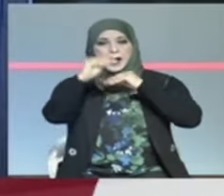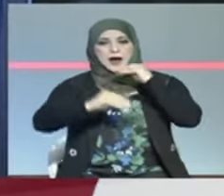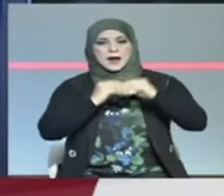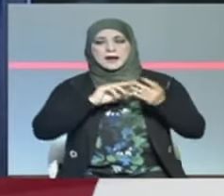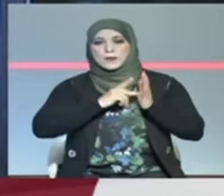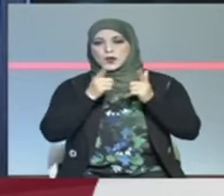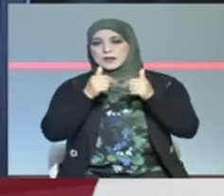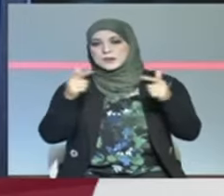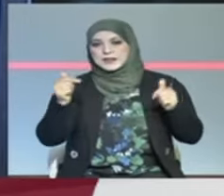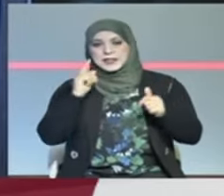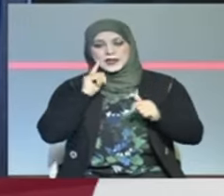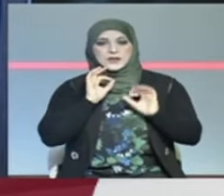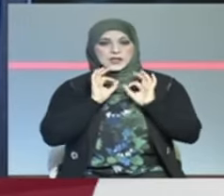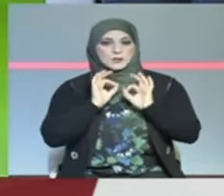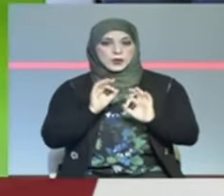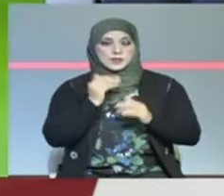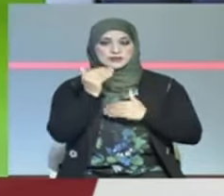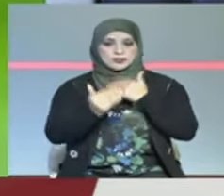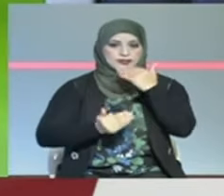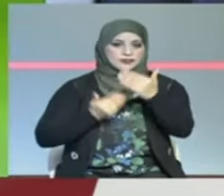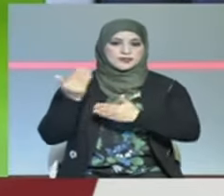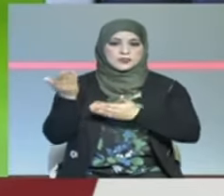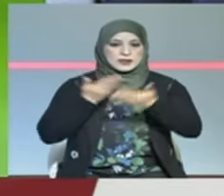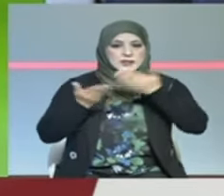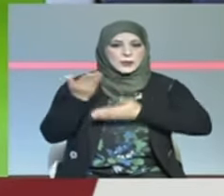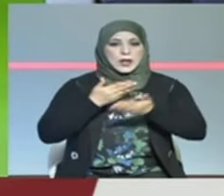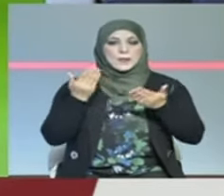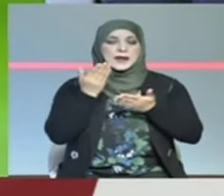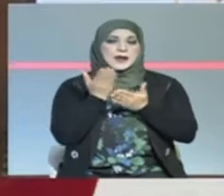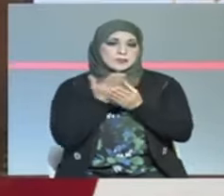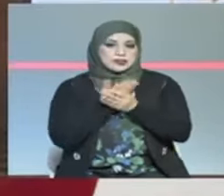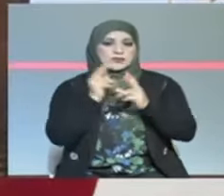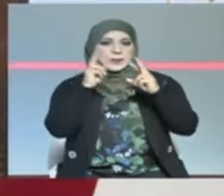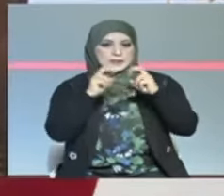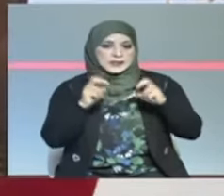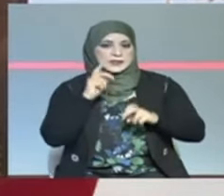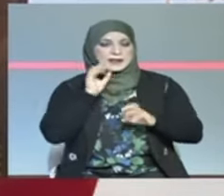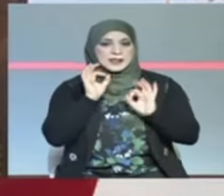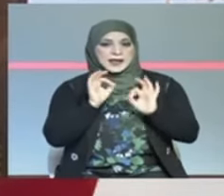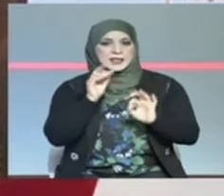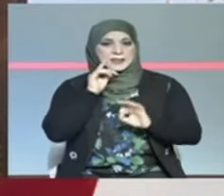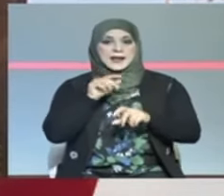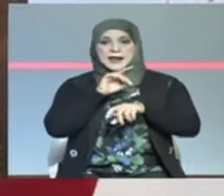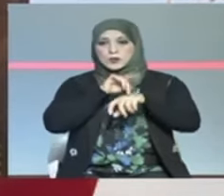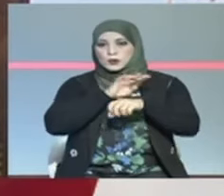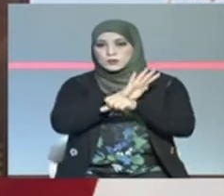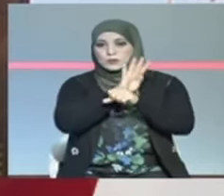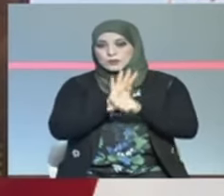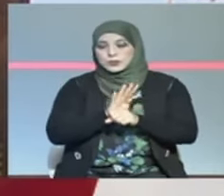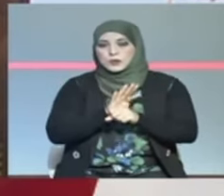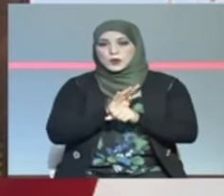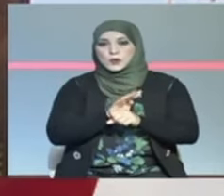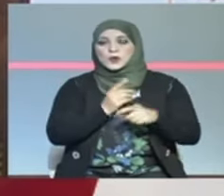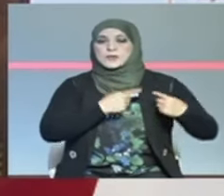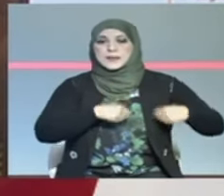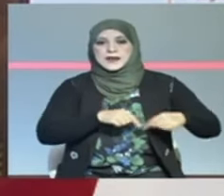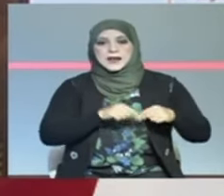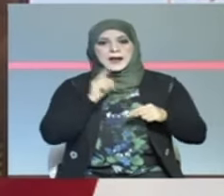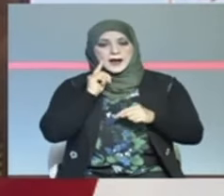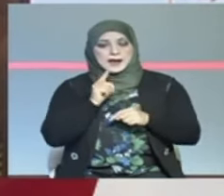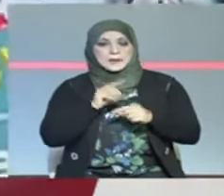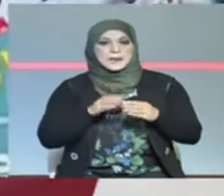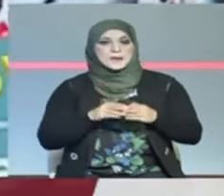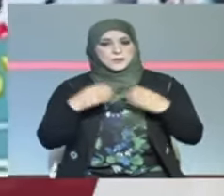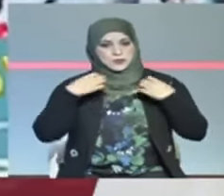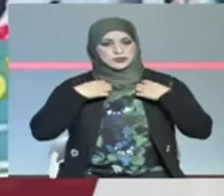وتبقى لما تم تدوله من دراسات فالفيروس الذي تظهر تدعيته على رئتين ويتطور إلى التهاب رئوي